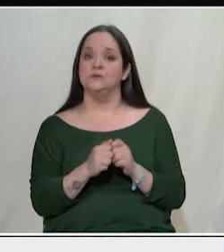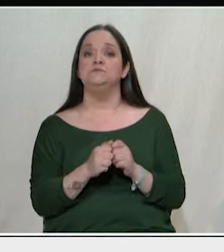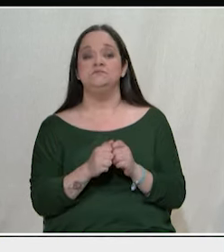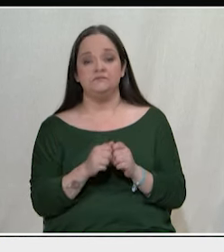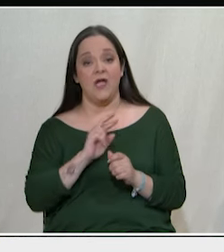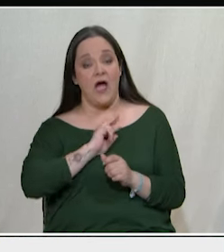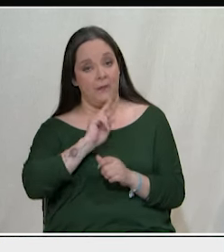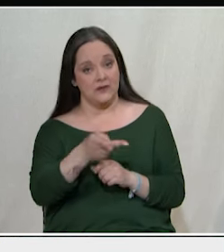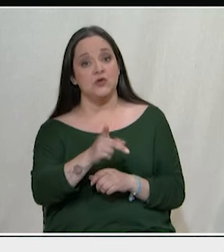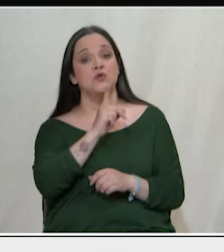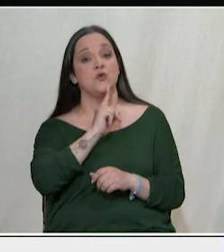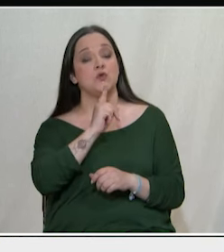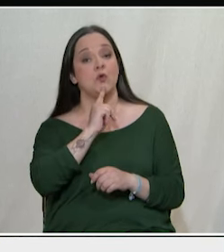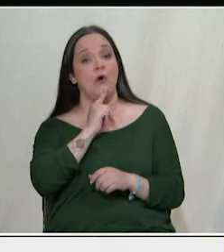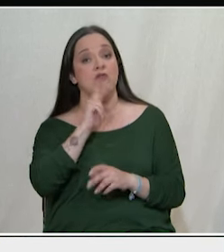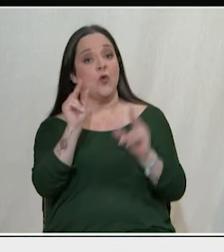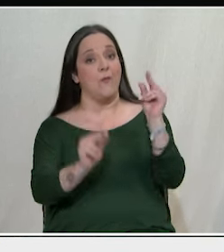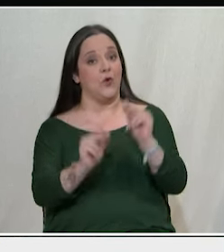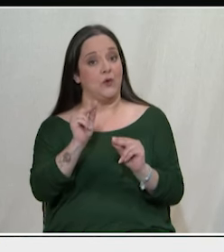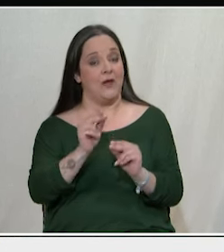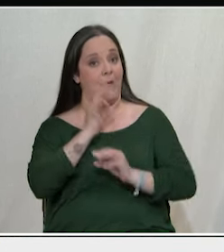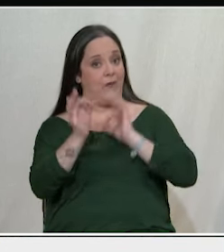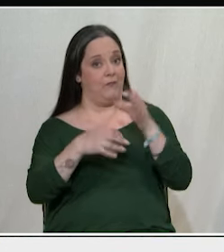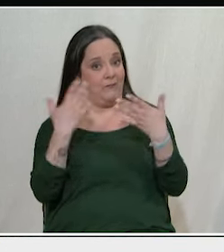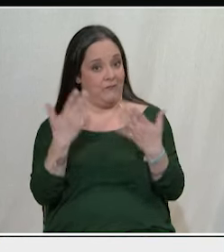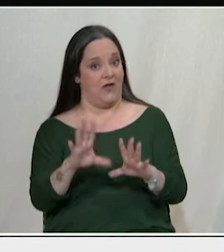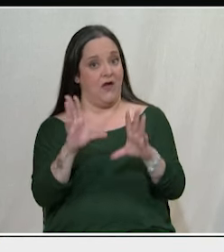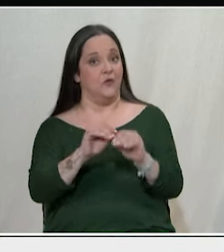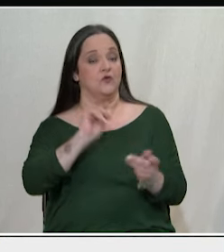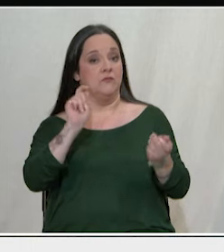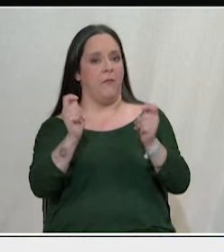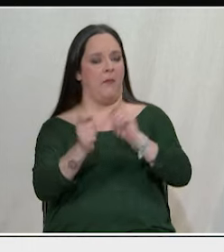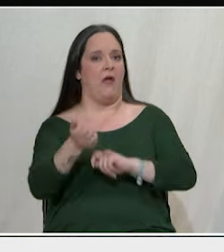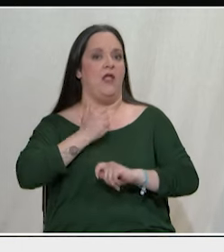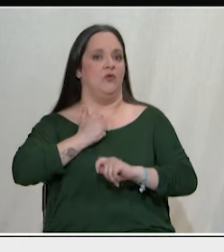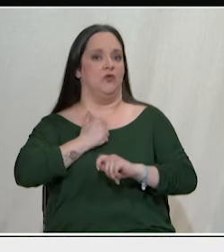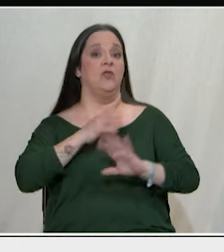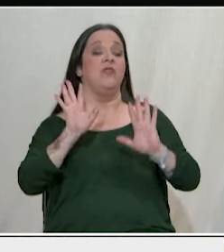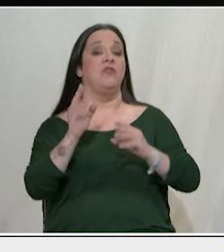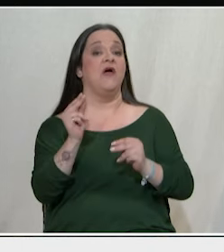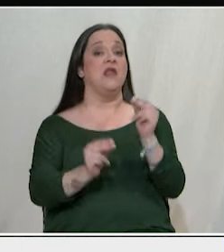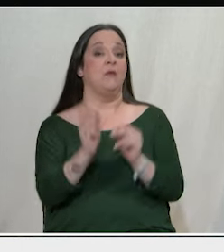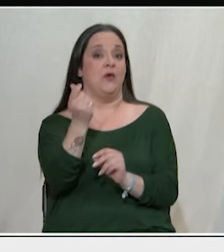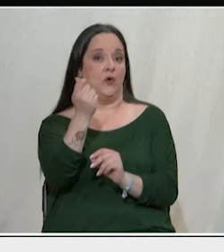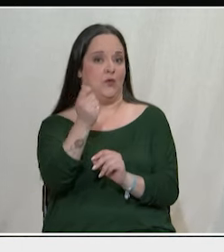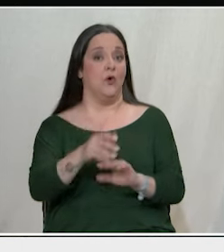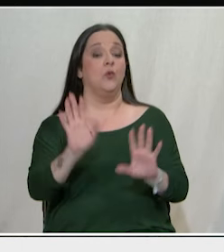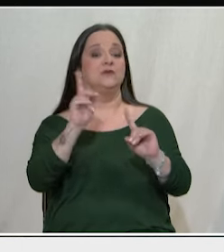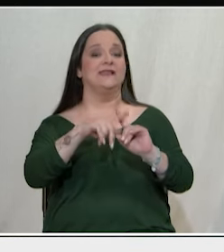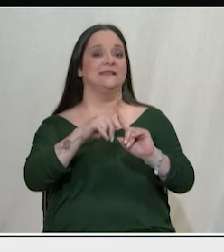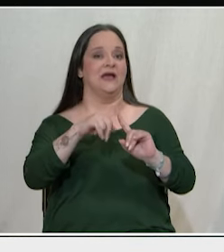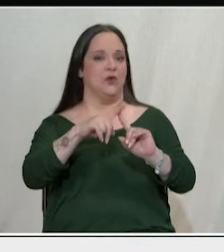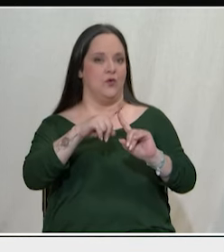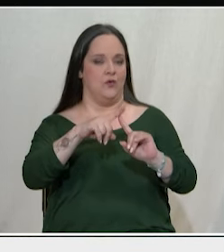ίδιο πρόβλημα που συζητήσαμε πριν με τις ιδιωτικοποιήσεις. Δεν είναι πρόβλημα οικονομικό, δεν είναι πρόβλημα τεχνικό,